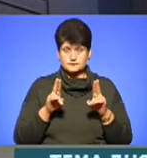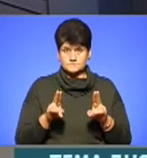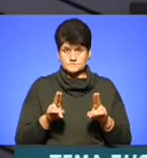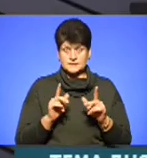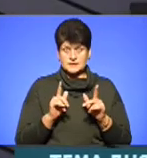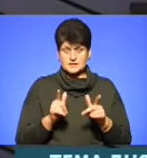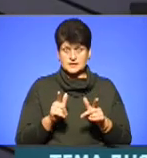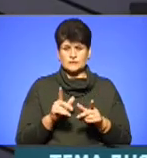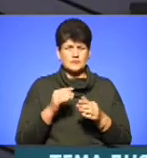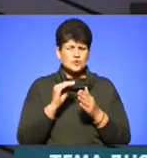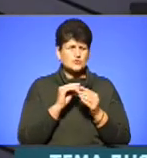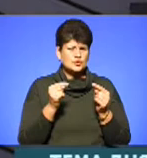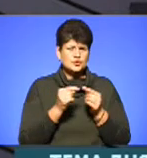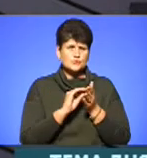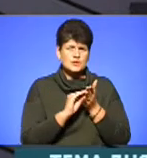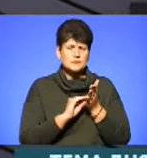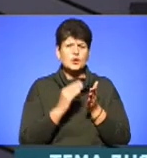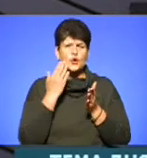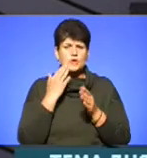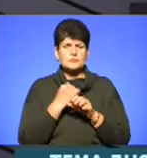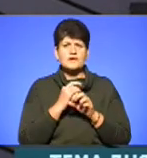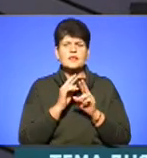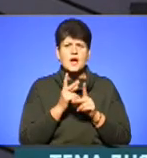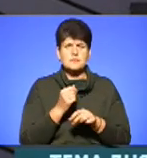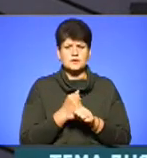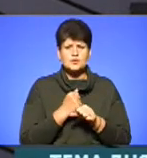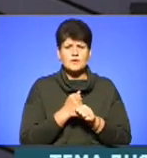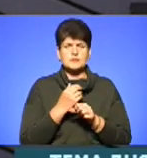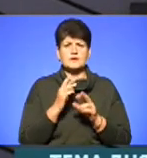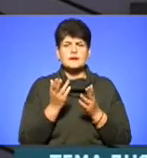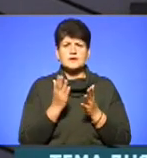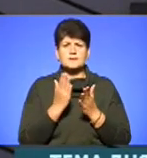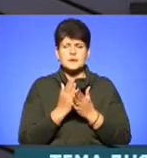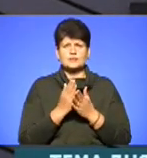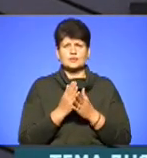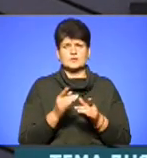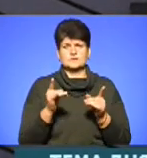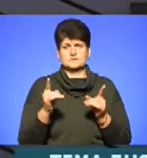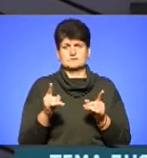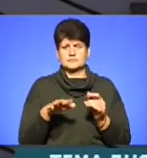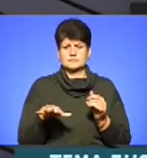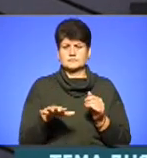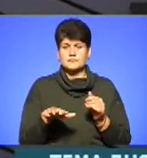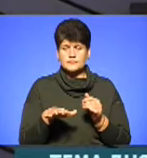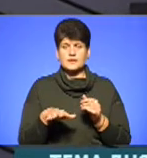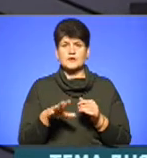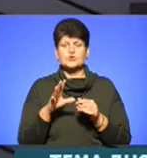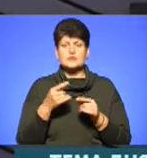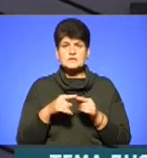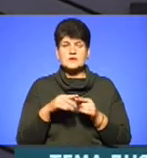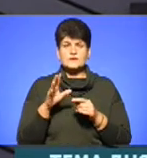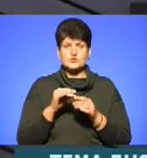згідно, там все чітко розписано, коли працювати, як працювати, які мають бути зони розриву, то ці препарати, тому що